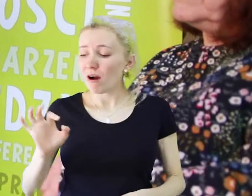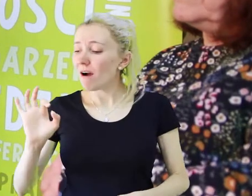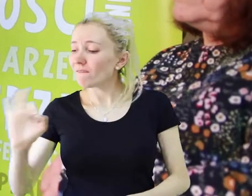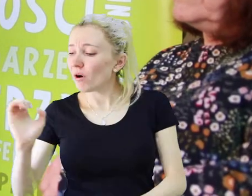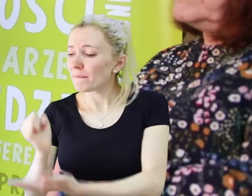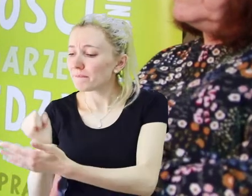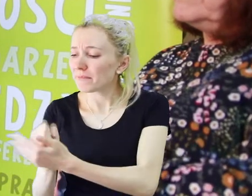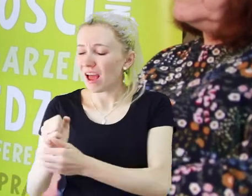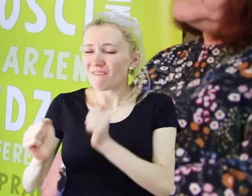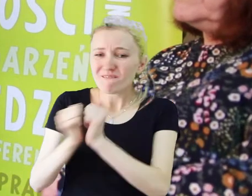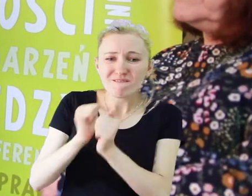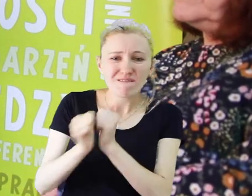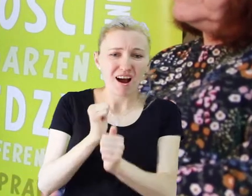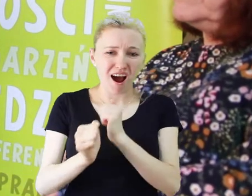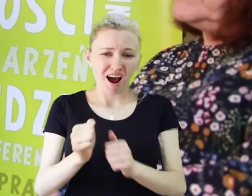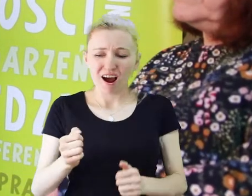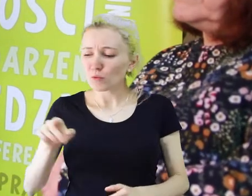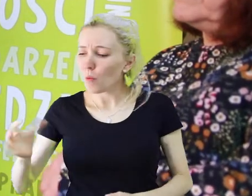pokazać.